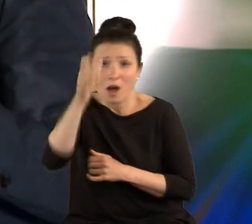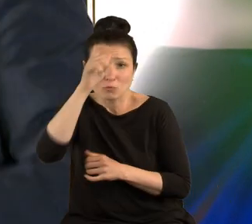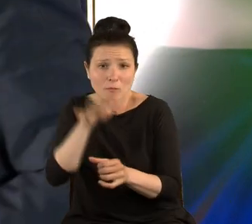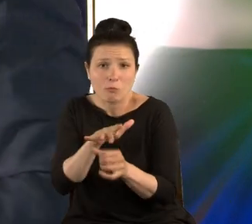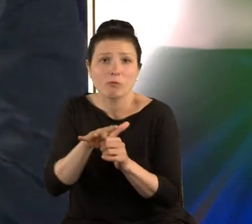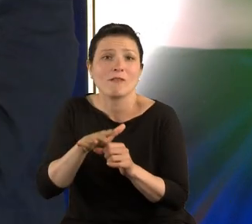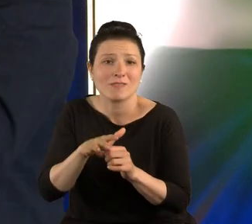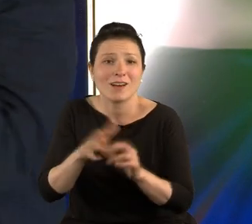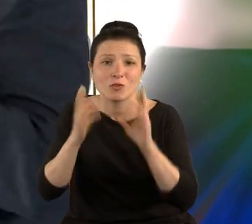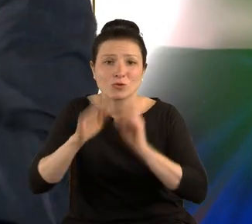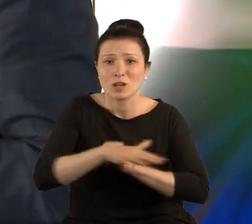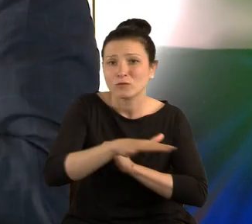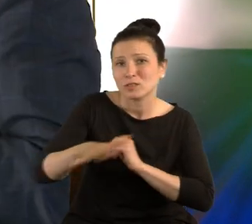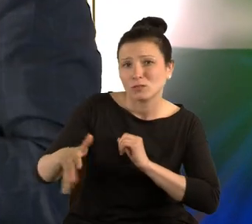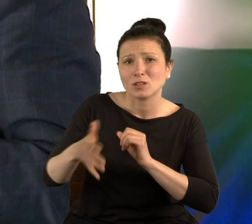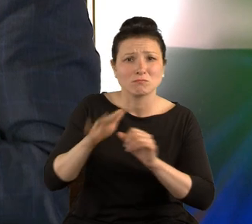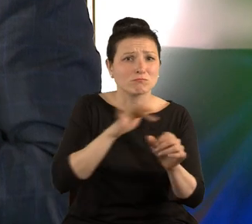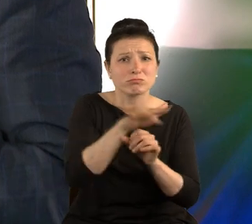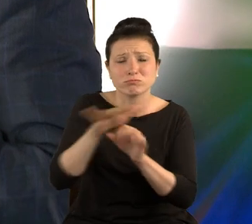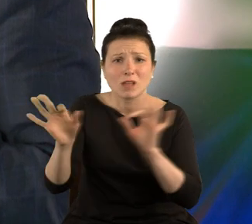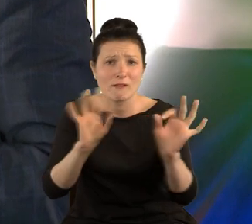informacyjnie bardzo mocno.